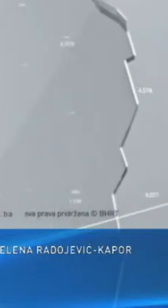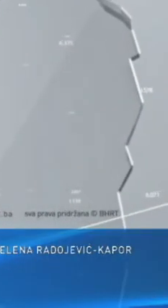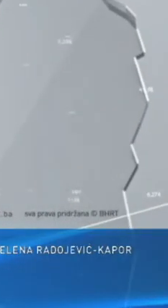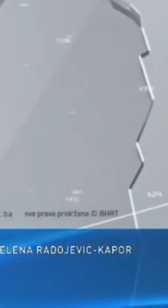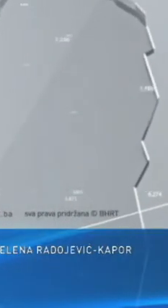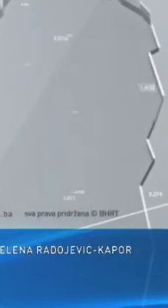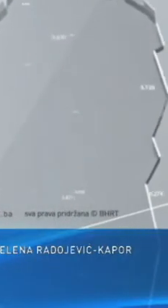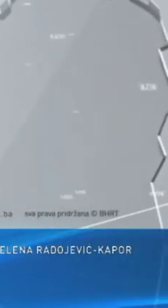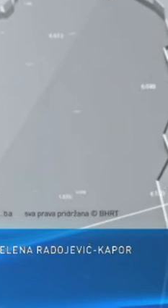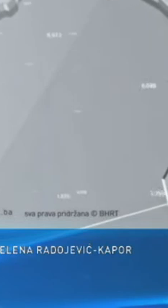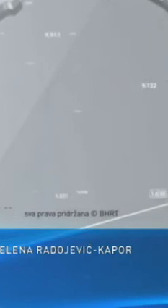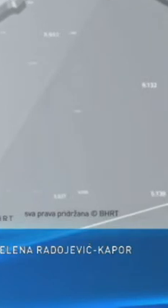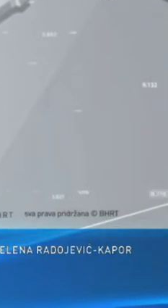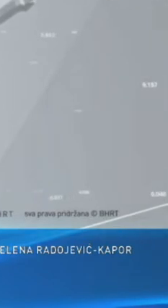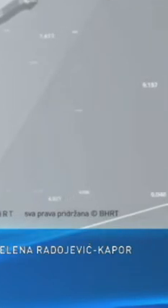Hvala što